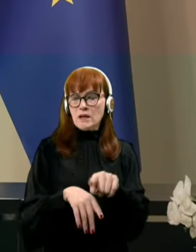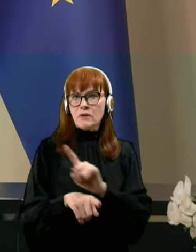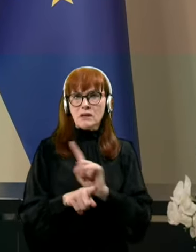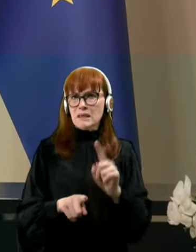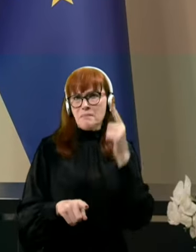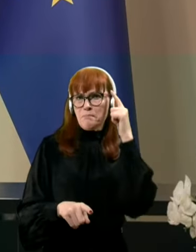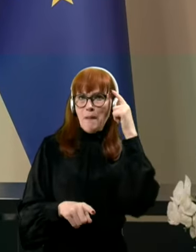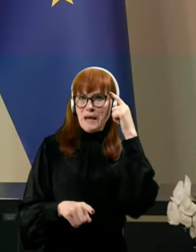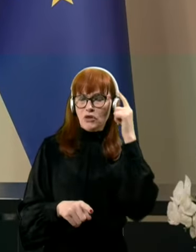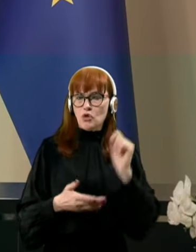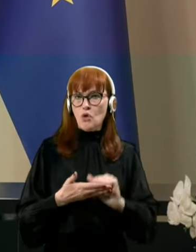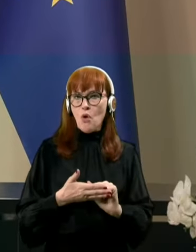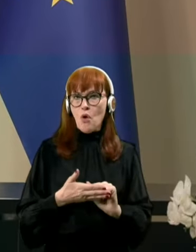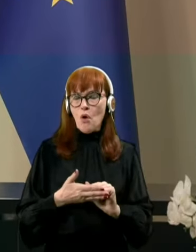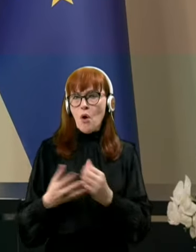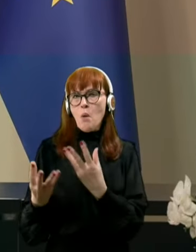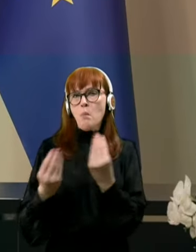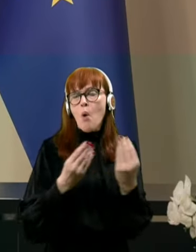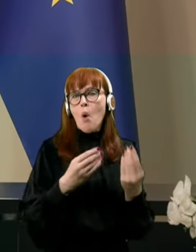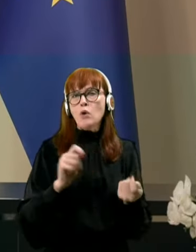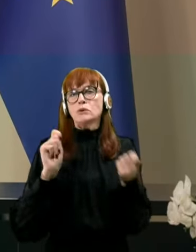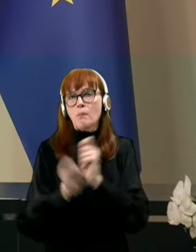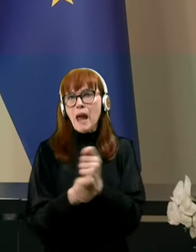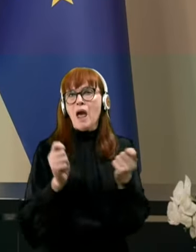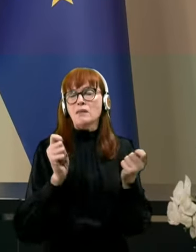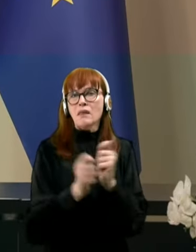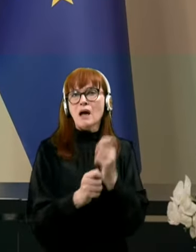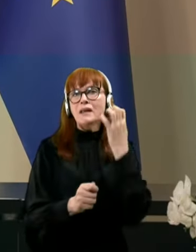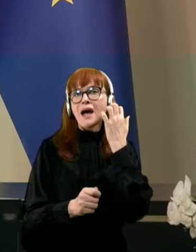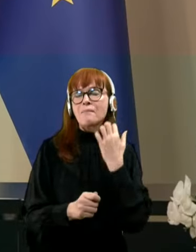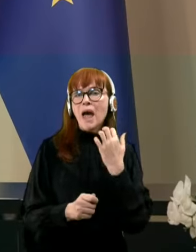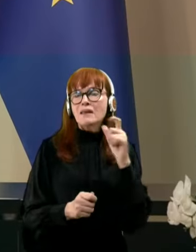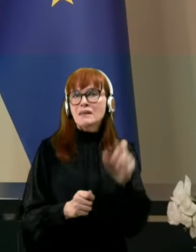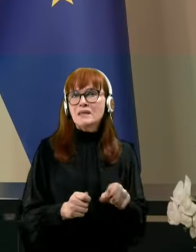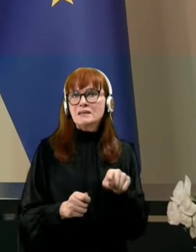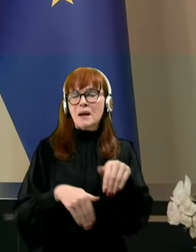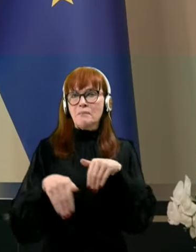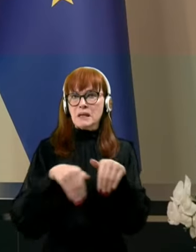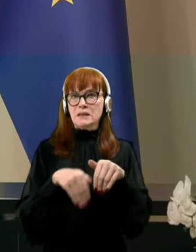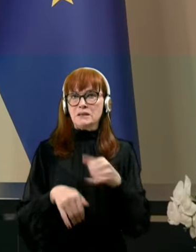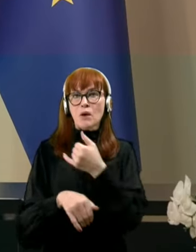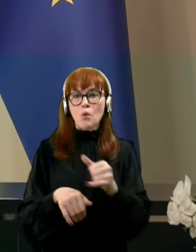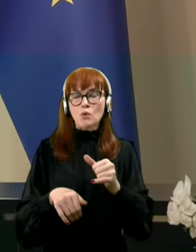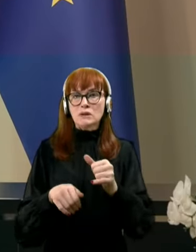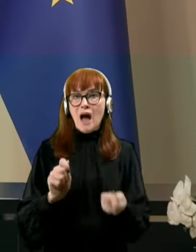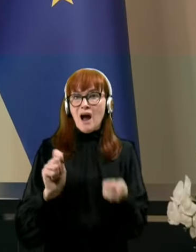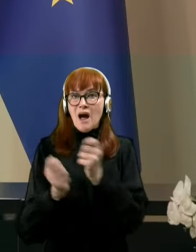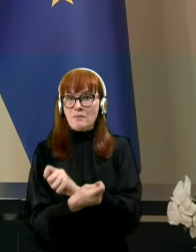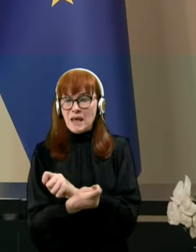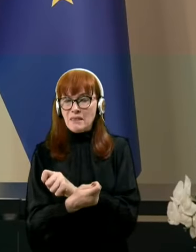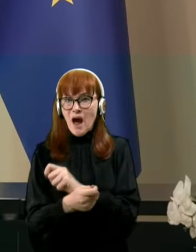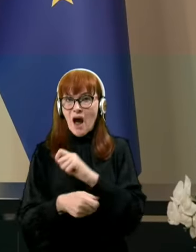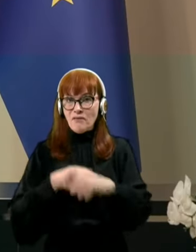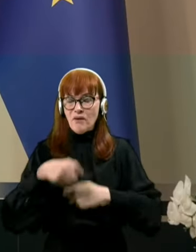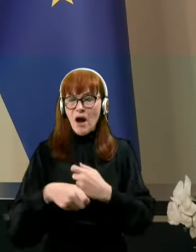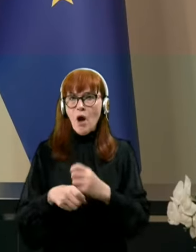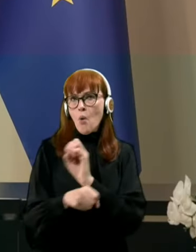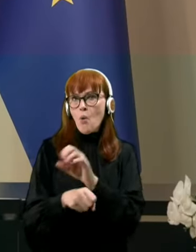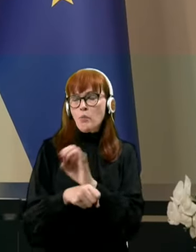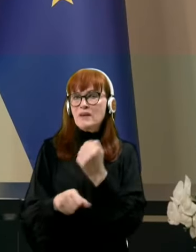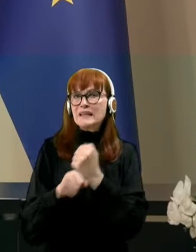ne bi bilo pametno tako pogosto menjati kmetijskega ministra, kajti vsake menjava vpliva na delovanje Resorja.